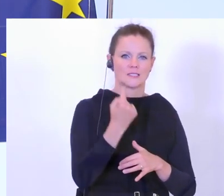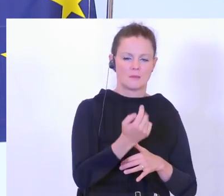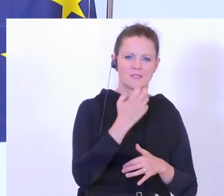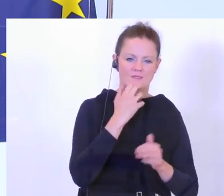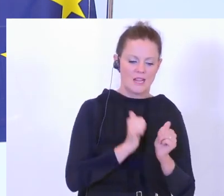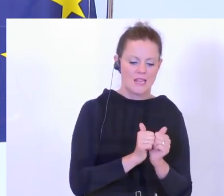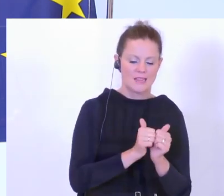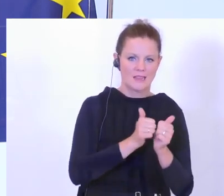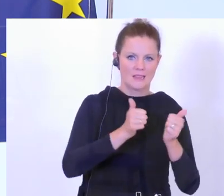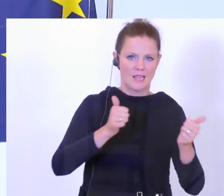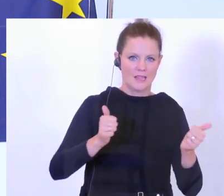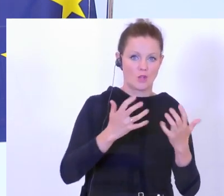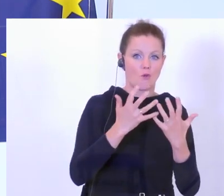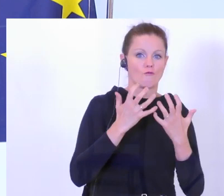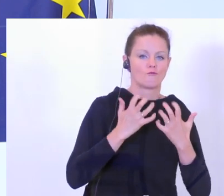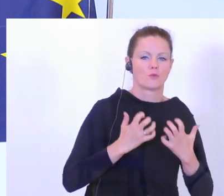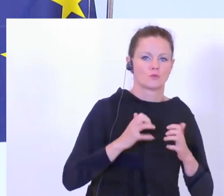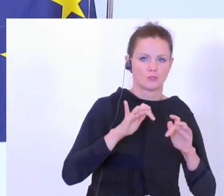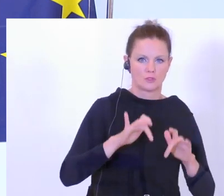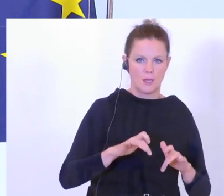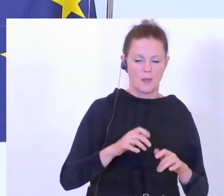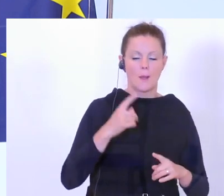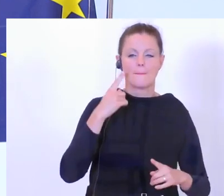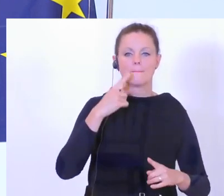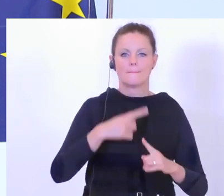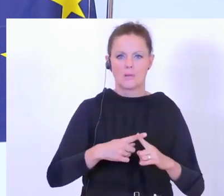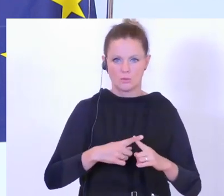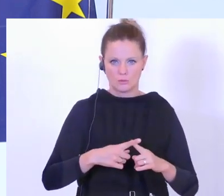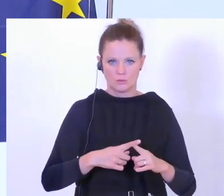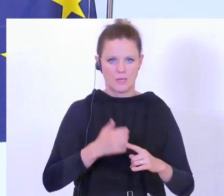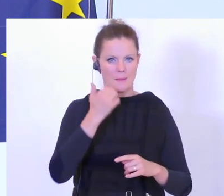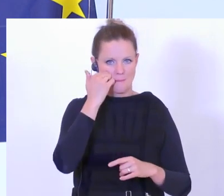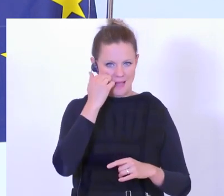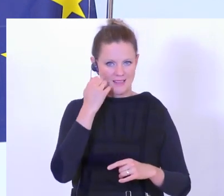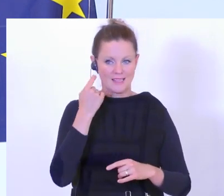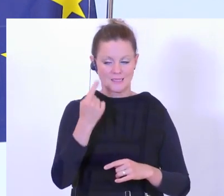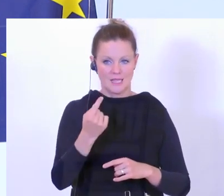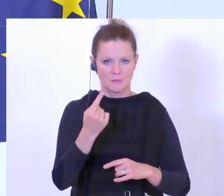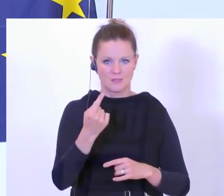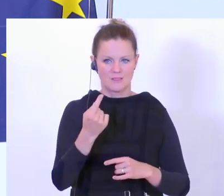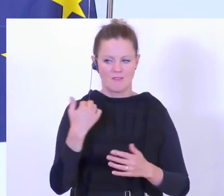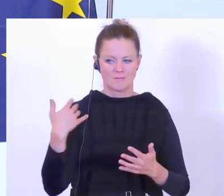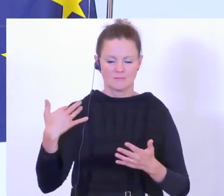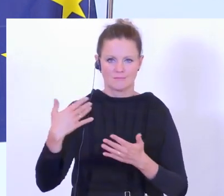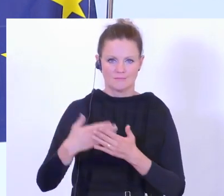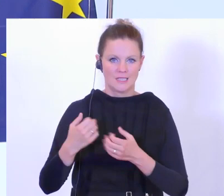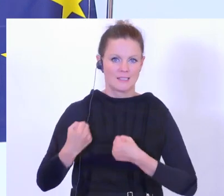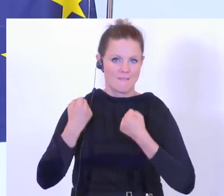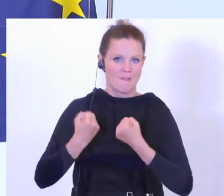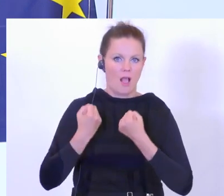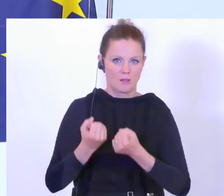Und wenn hier noch dazu kommt, beim Mann eine Gewalthistorie oder Drogen